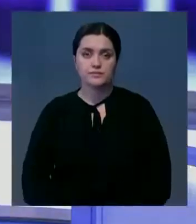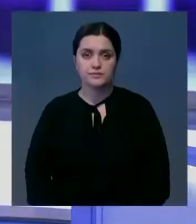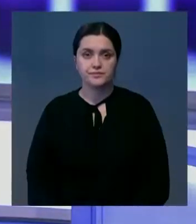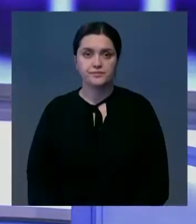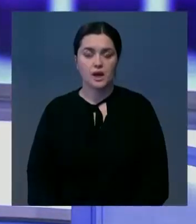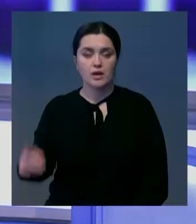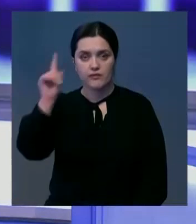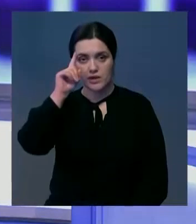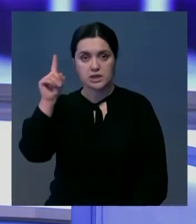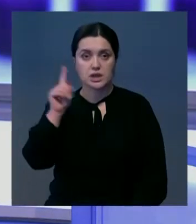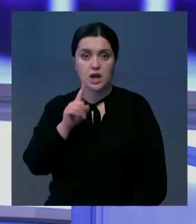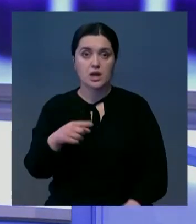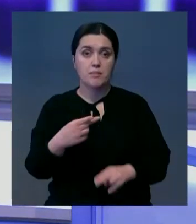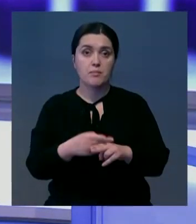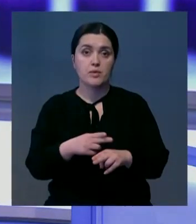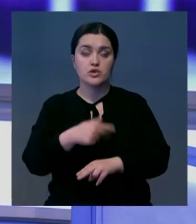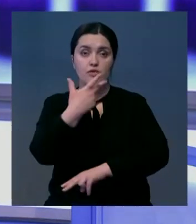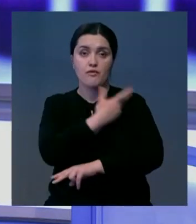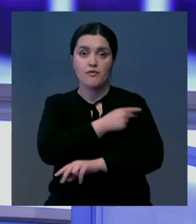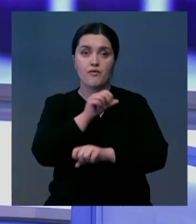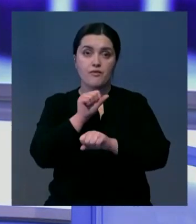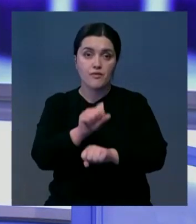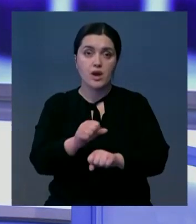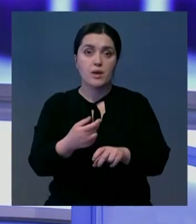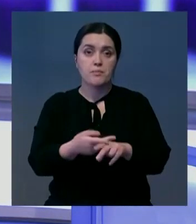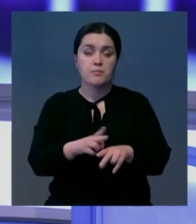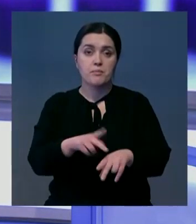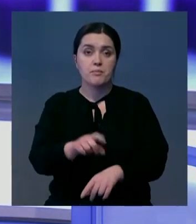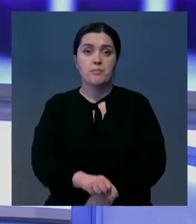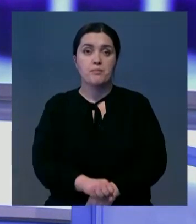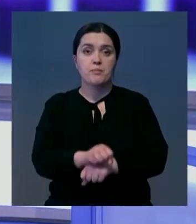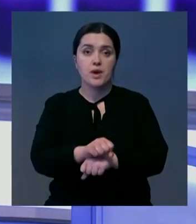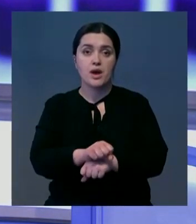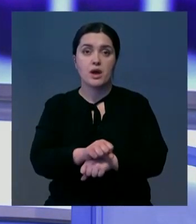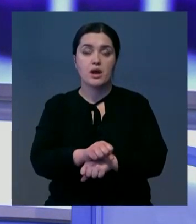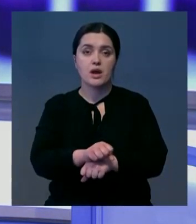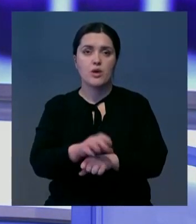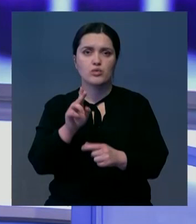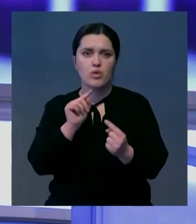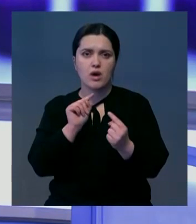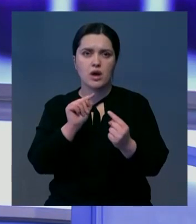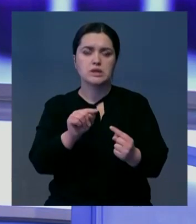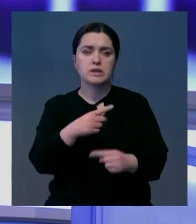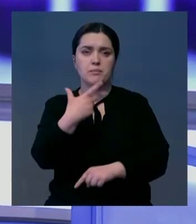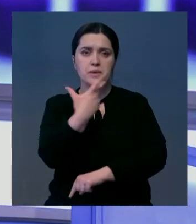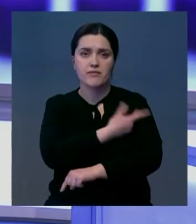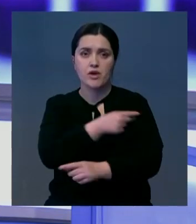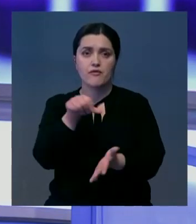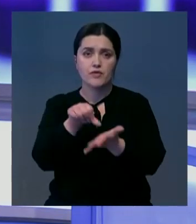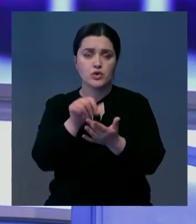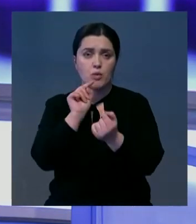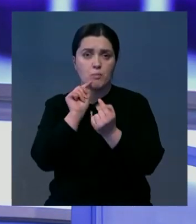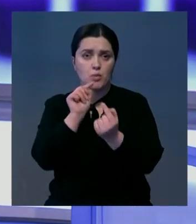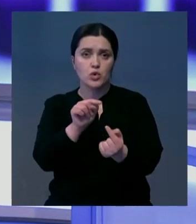В Израиле, где рекордными темпами идет вакцинация населения, волна протеста поднялась среди антипрививочников. Люди, выступающие против